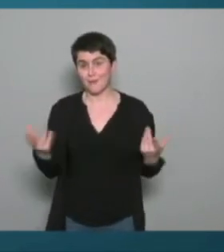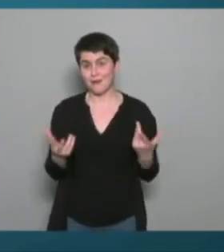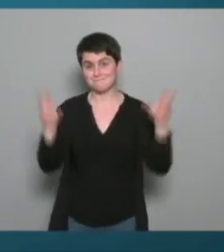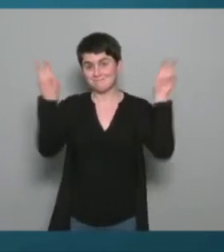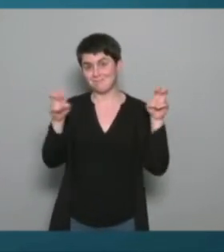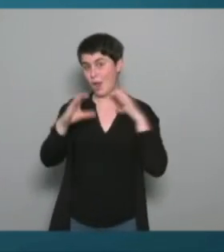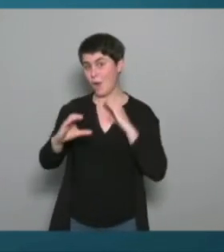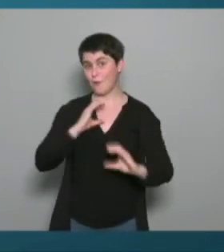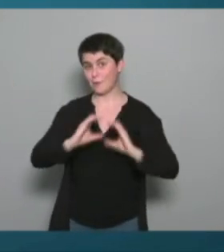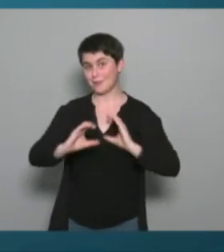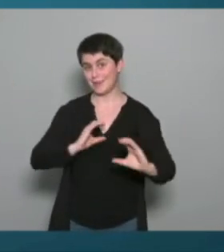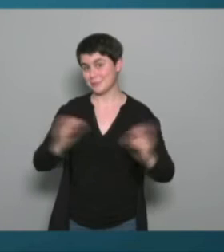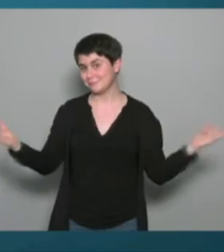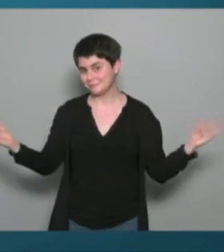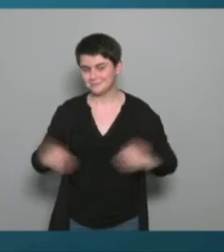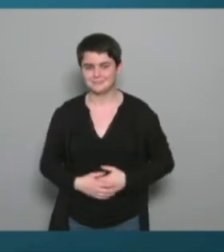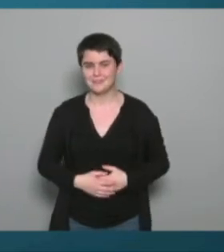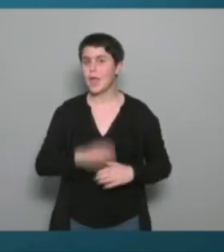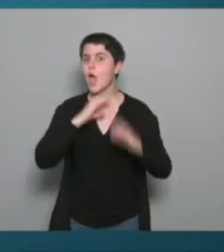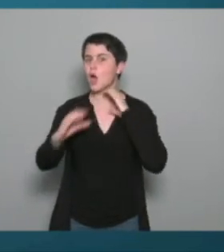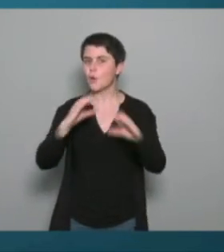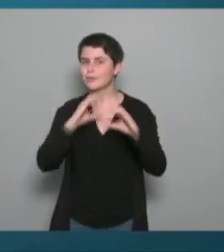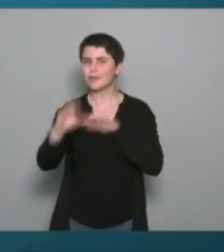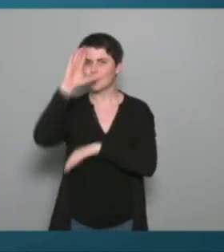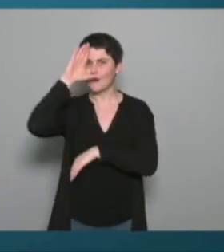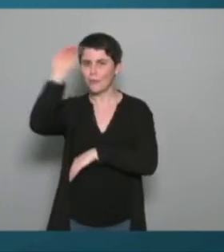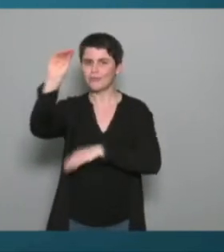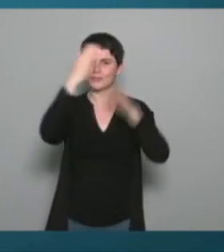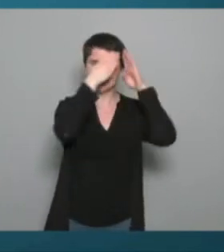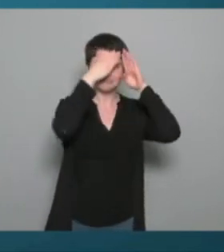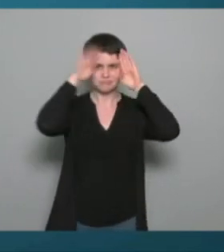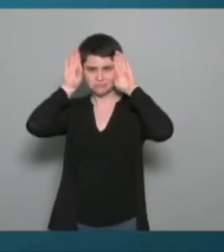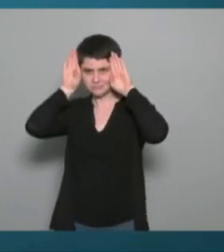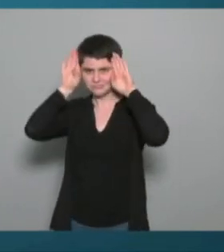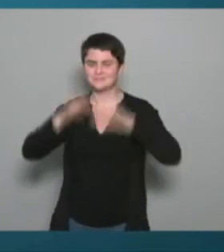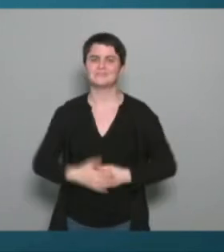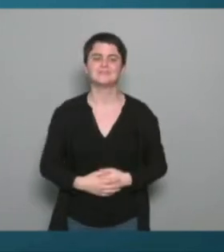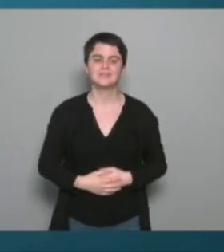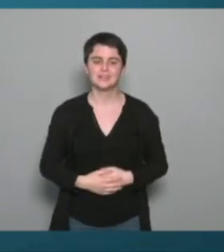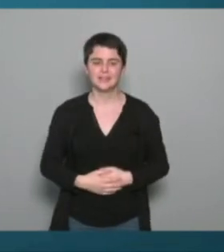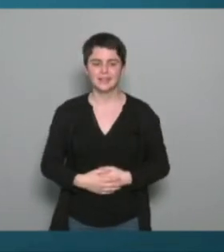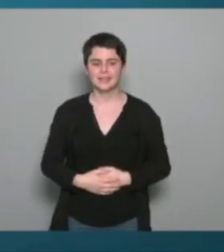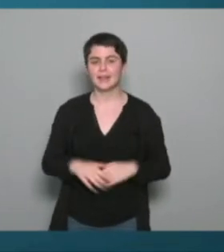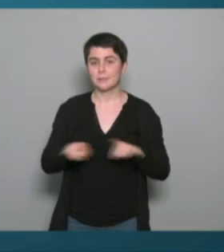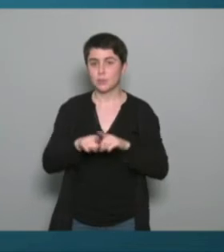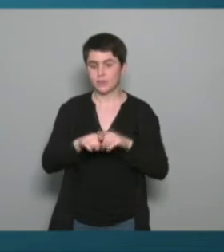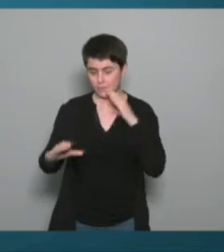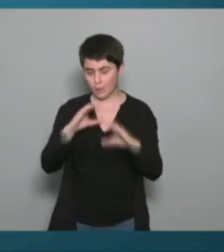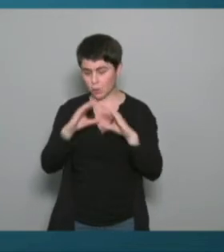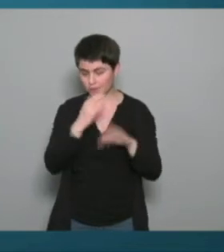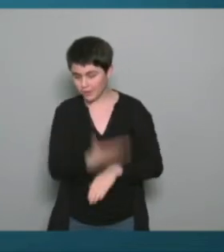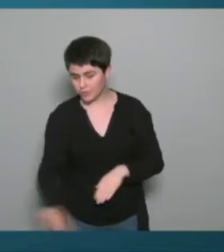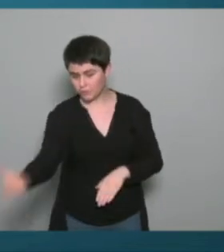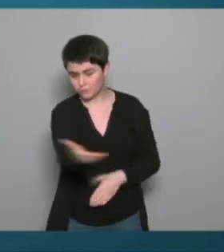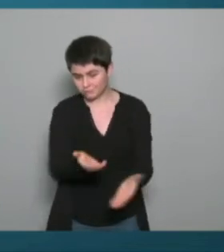la communication pluridisciplinaire et puis la communication envers notre public les gens qu'on a envie de toucher